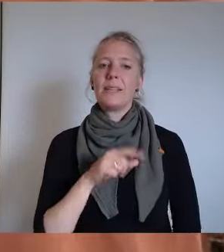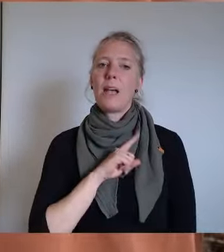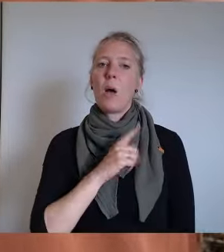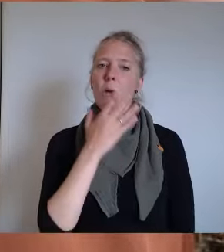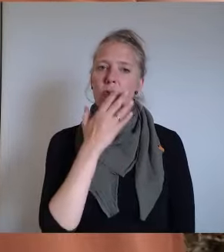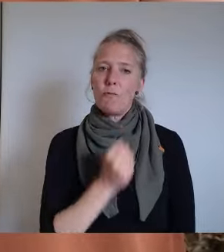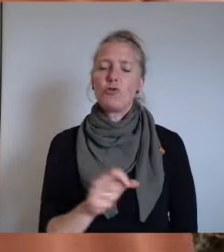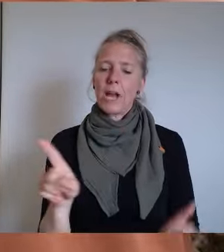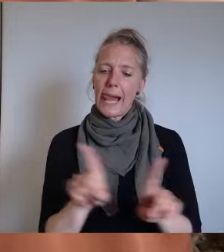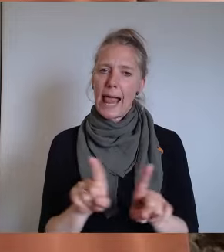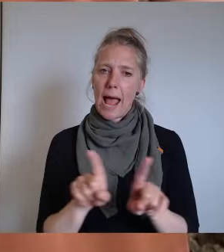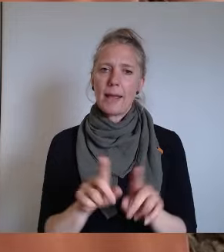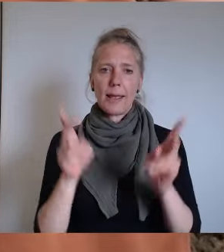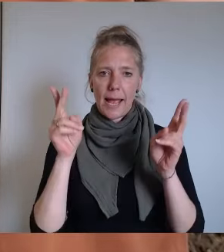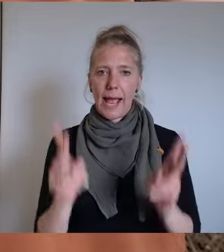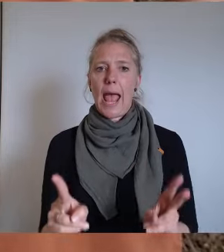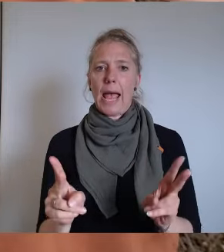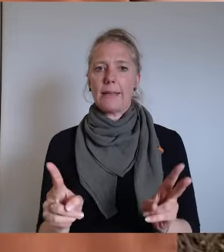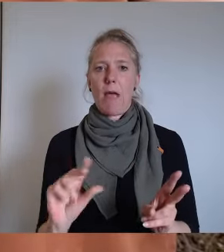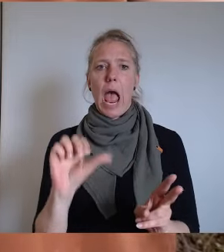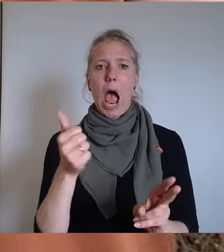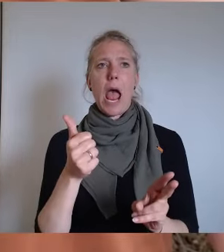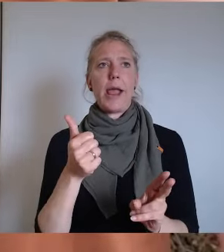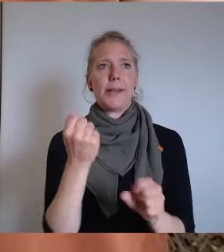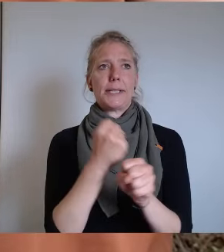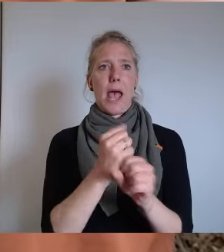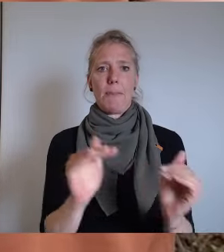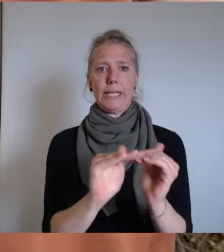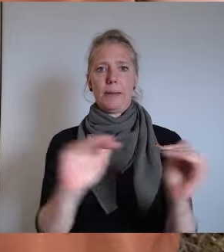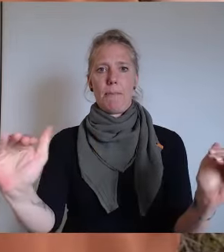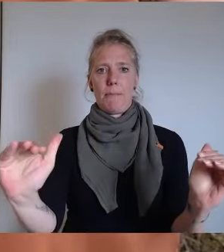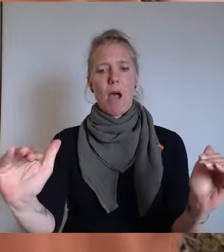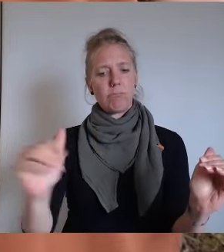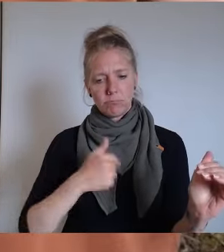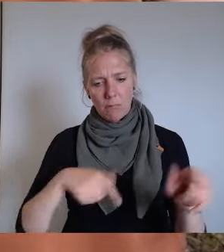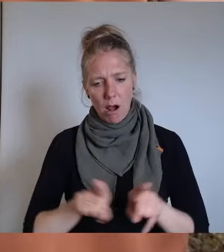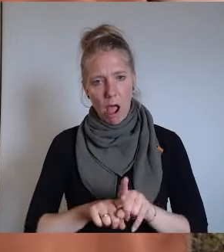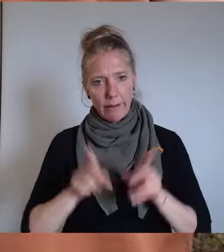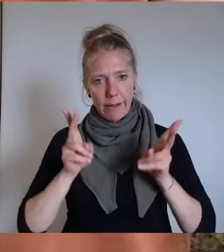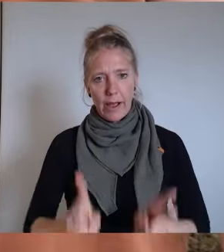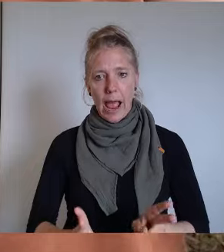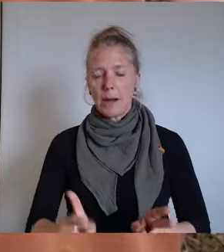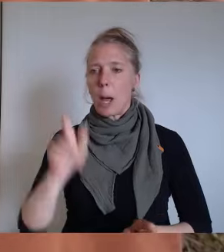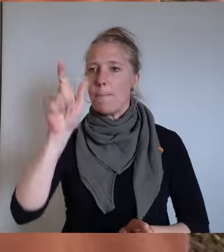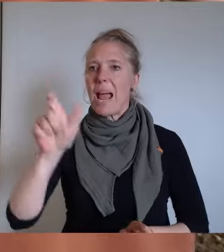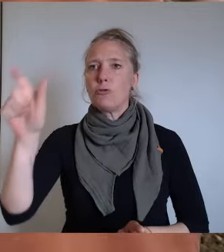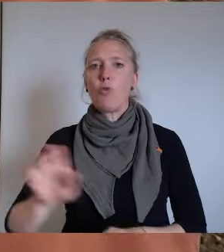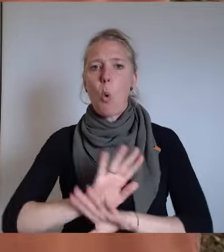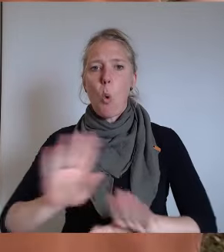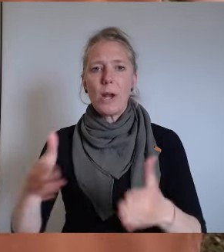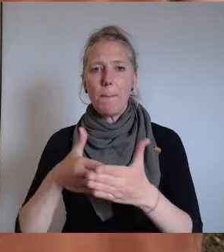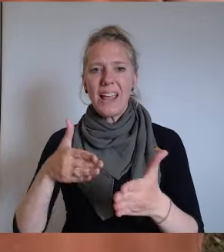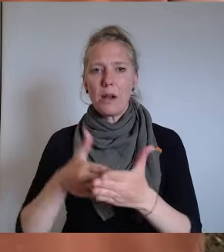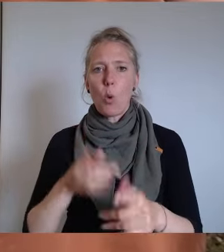Ich wünsche, dass wir die gleiche Rechte haben auf den ersten Arbeitmaß wie